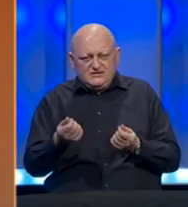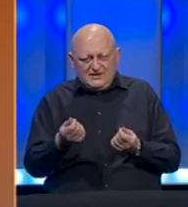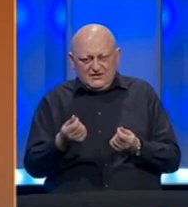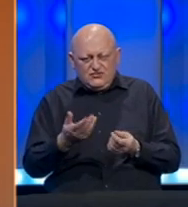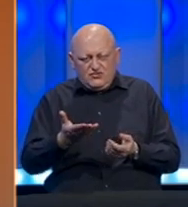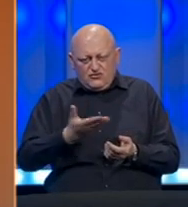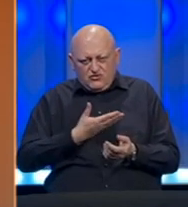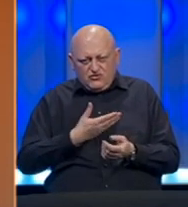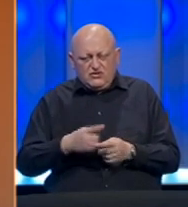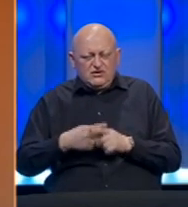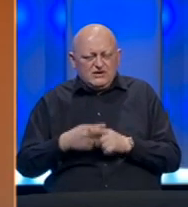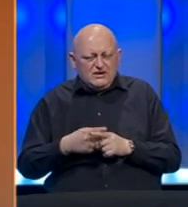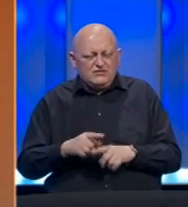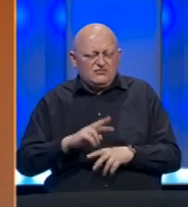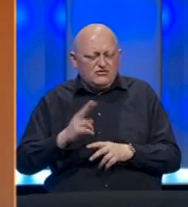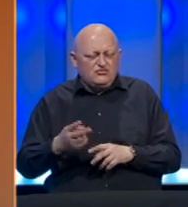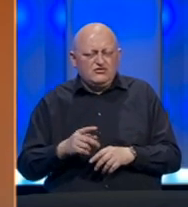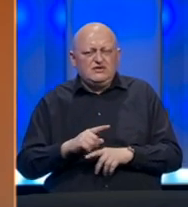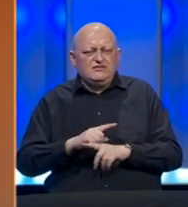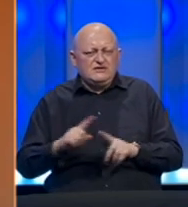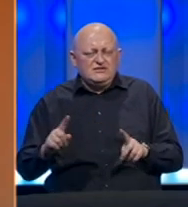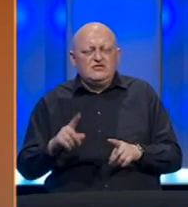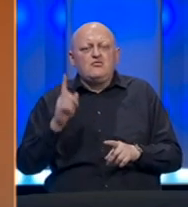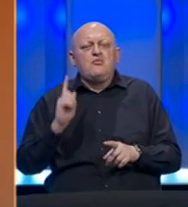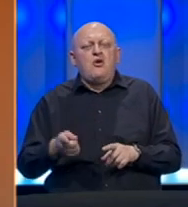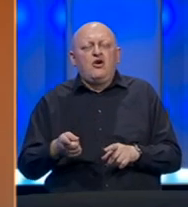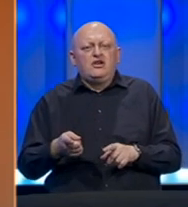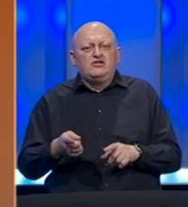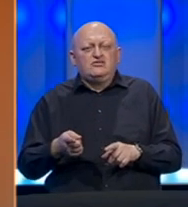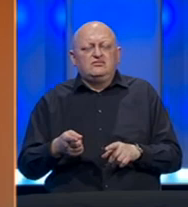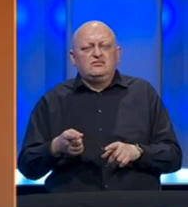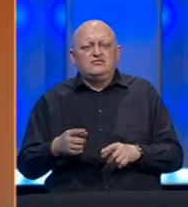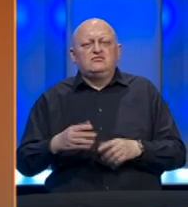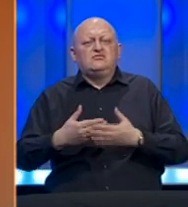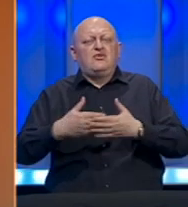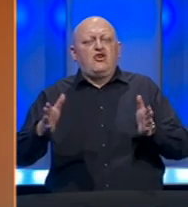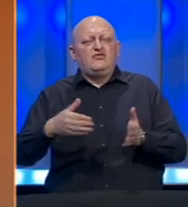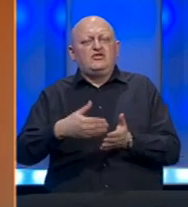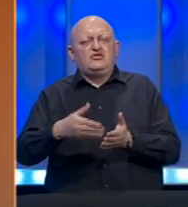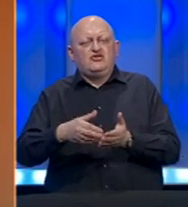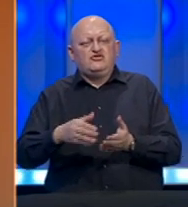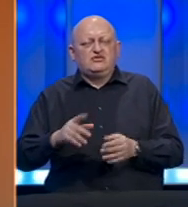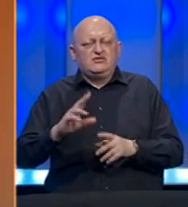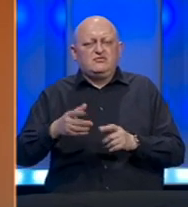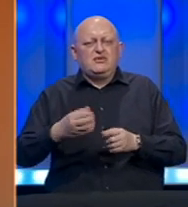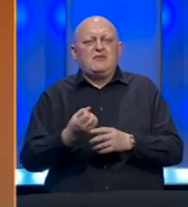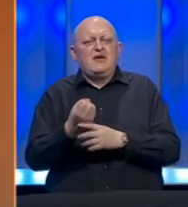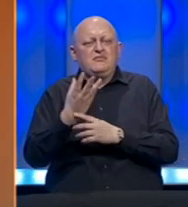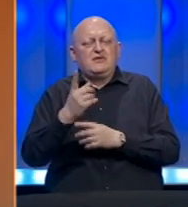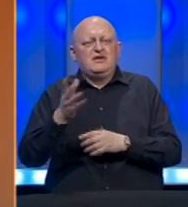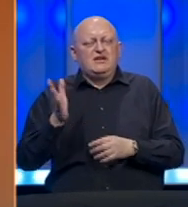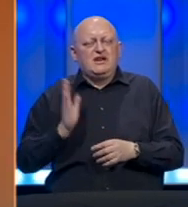dobiju kroz kredite ili druge aranžmane moraju transparentno trošiti prema privredi i